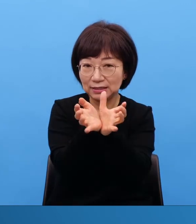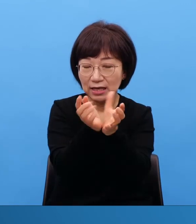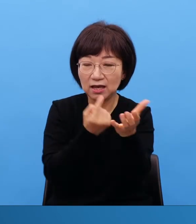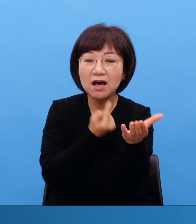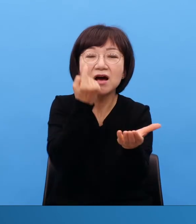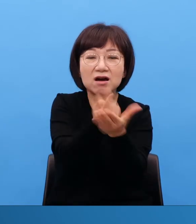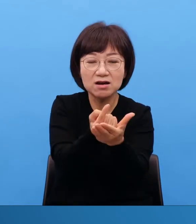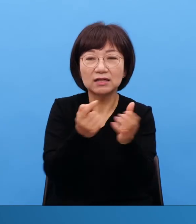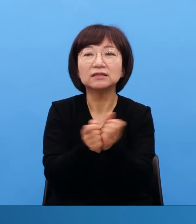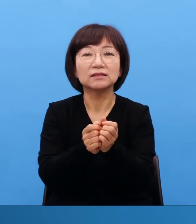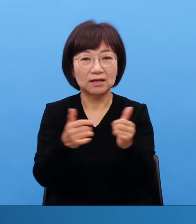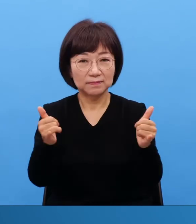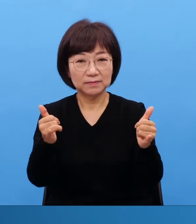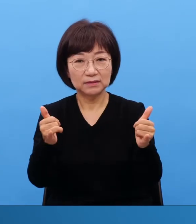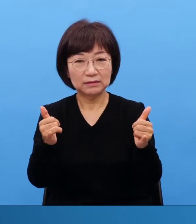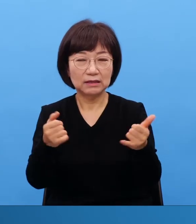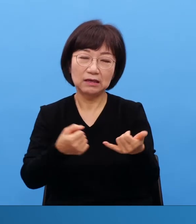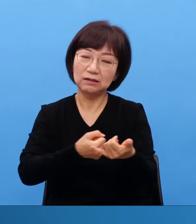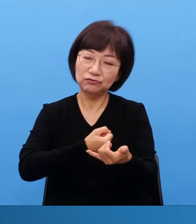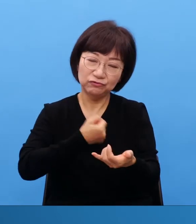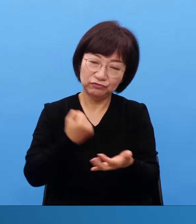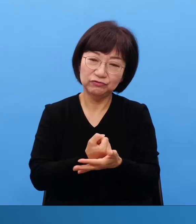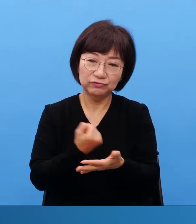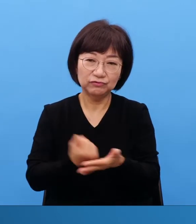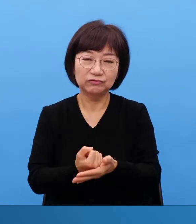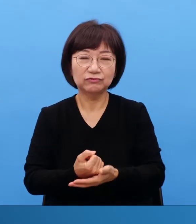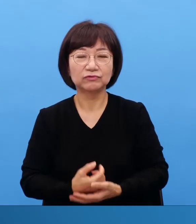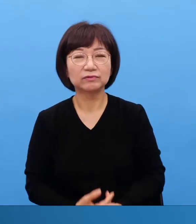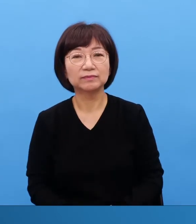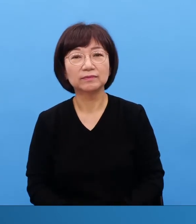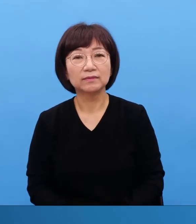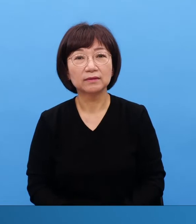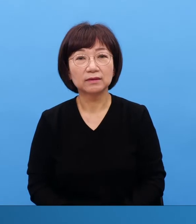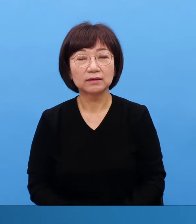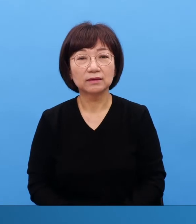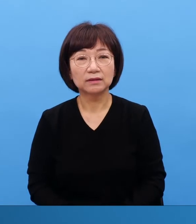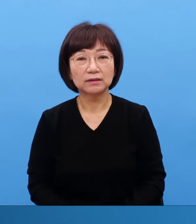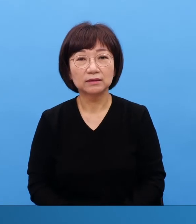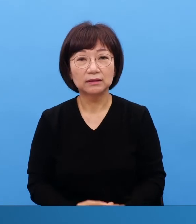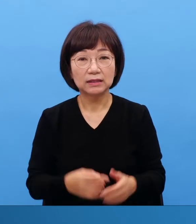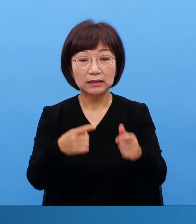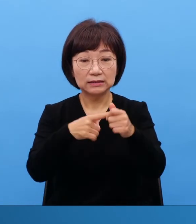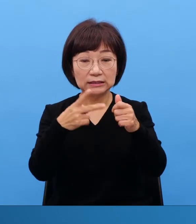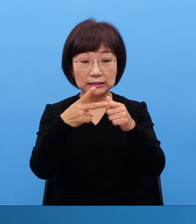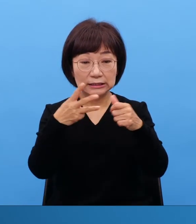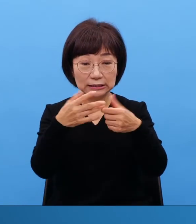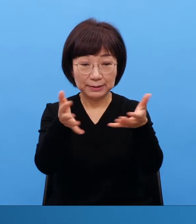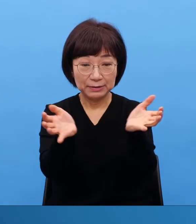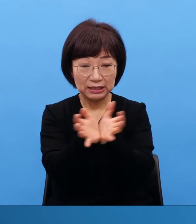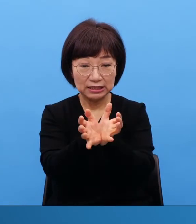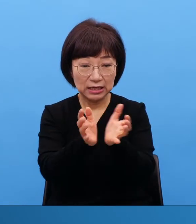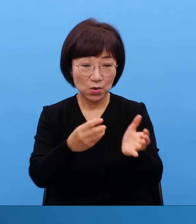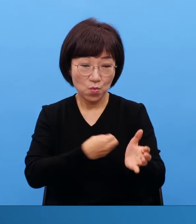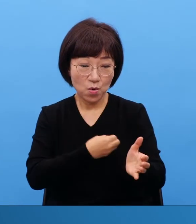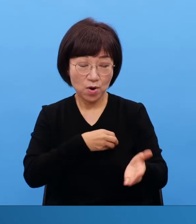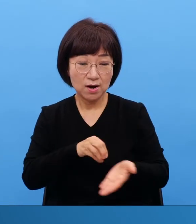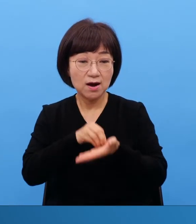이런 안타까운 일이 어디 있겠습니까? 거기에 회원으로 가입된 게 죽은 마이클 잭슨입니다